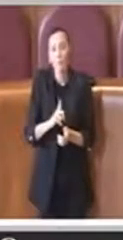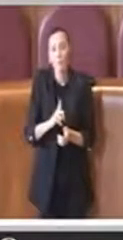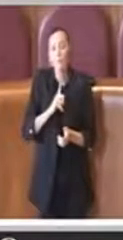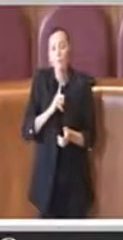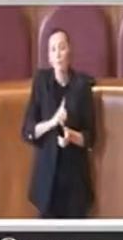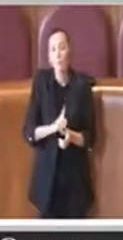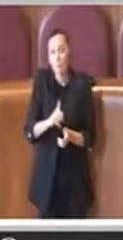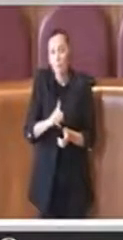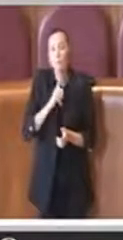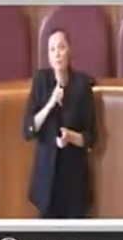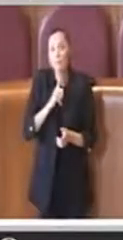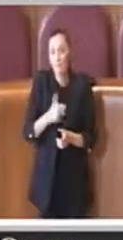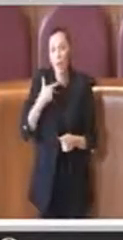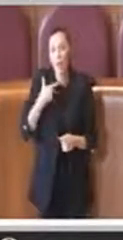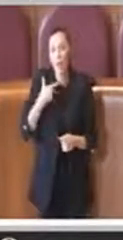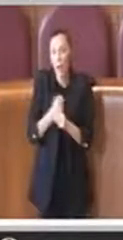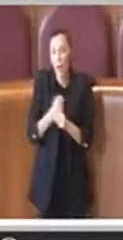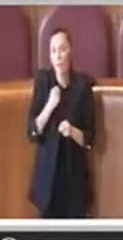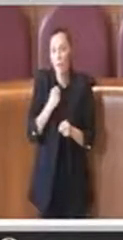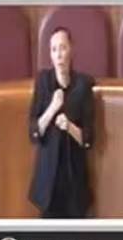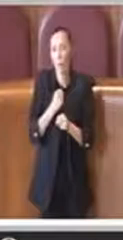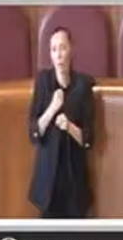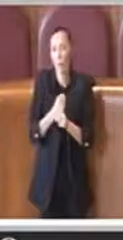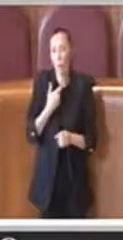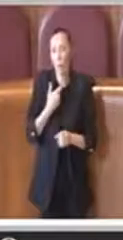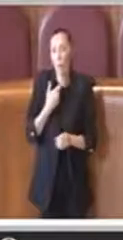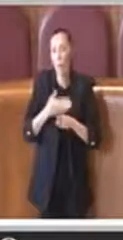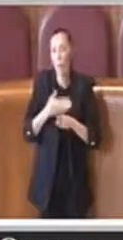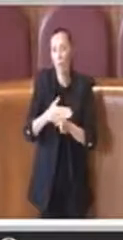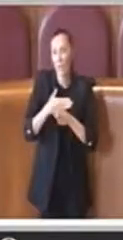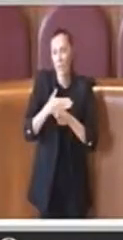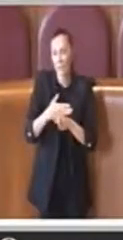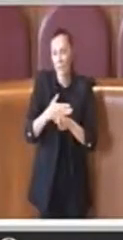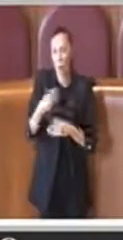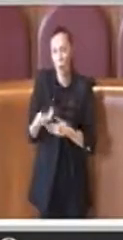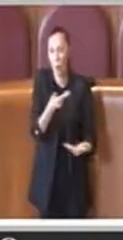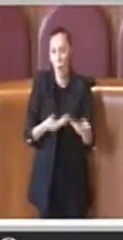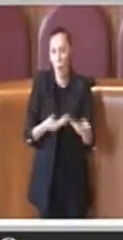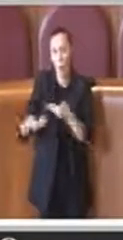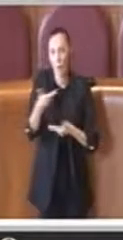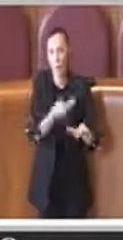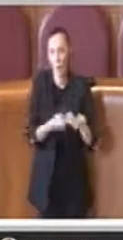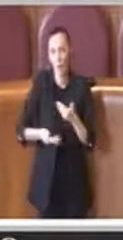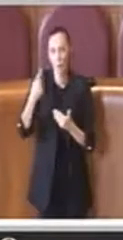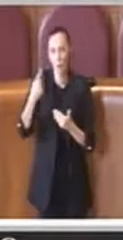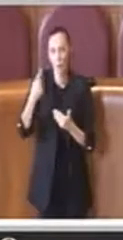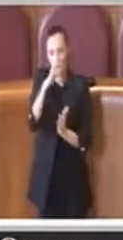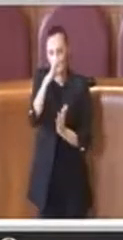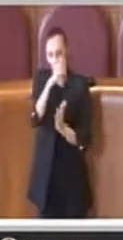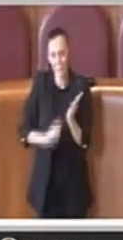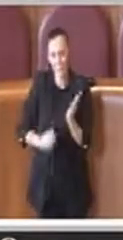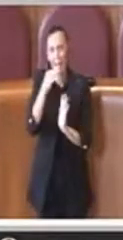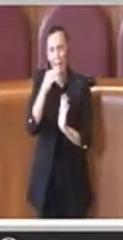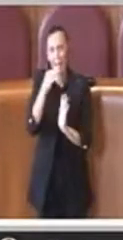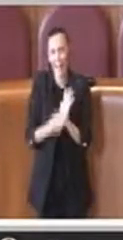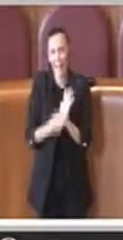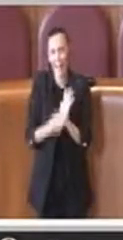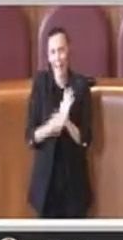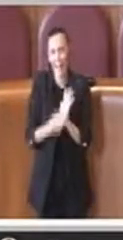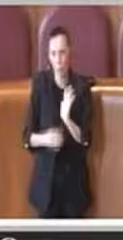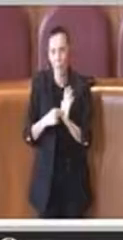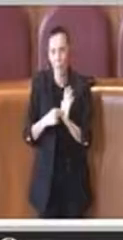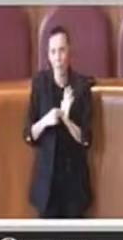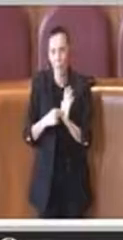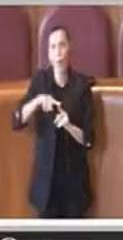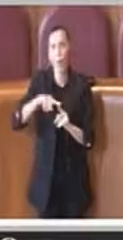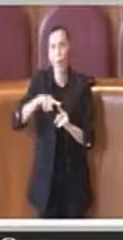veramente condiviso e di stretta collaborazione per arrivare alla stesura di quel regolamento che poi è stato anche